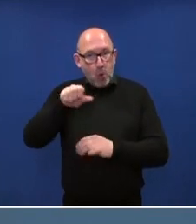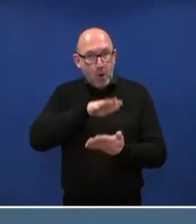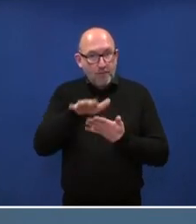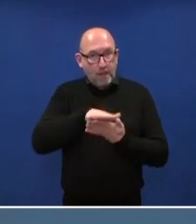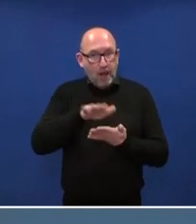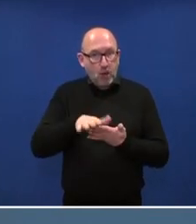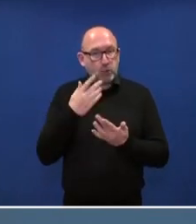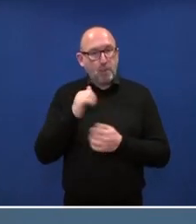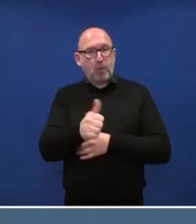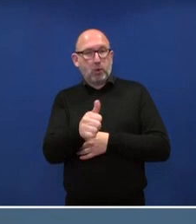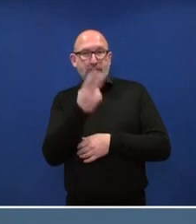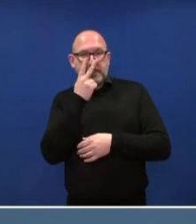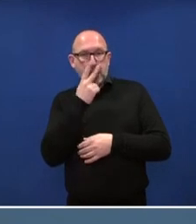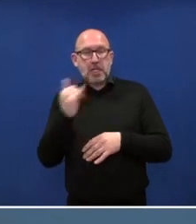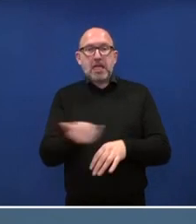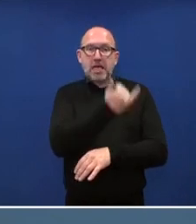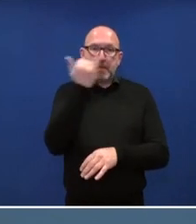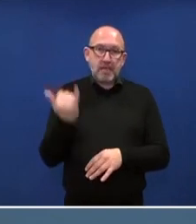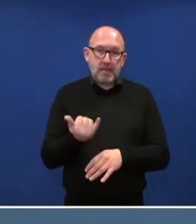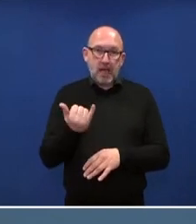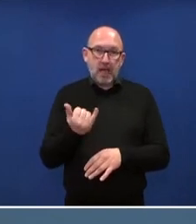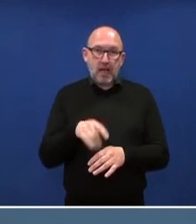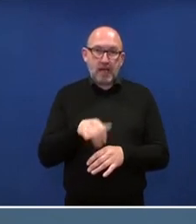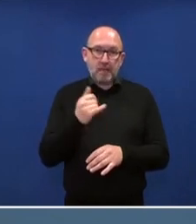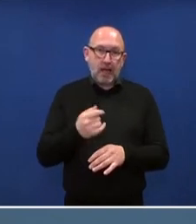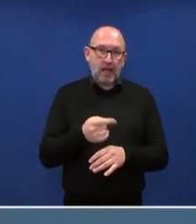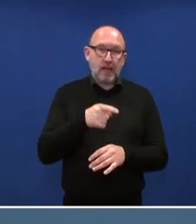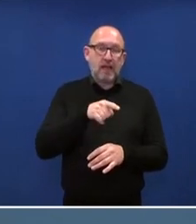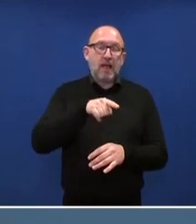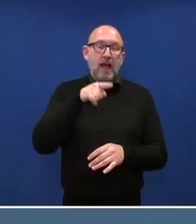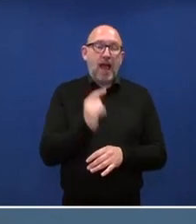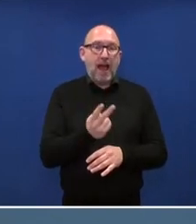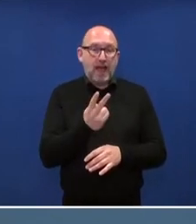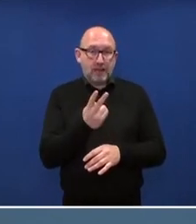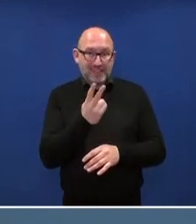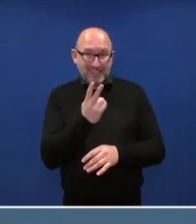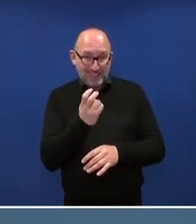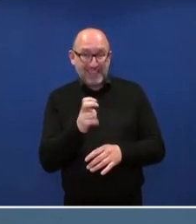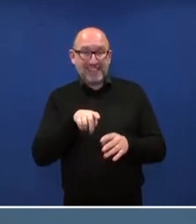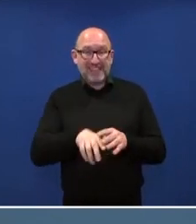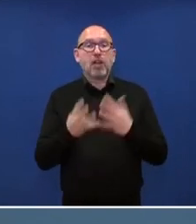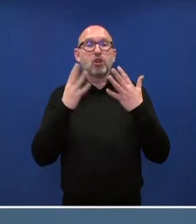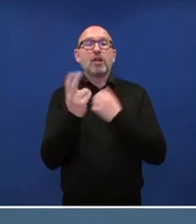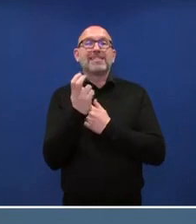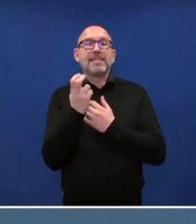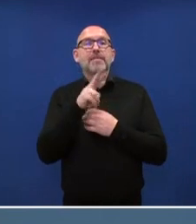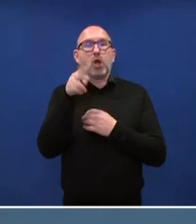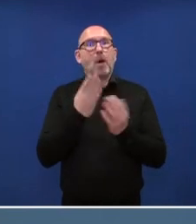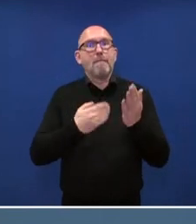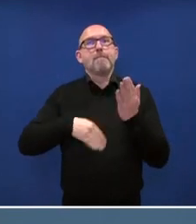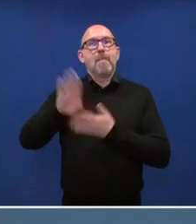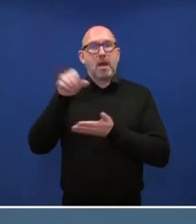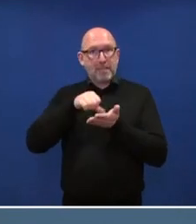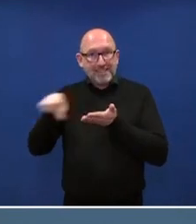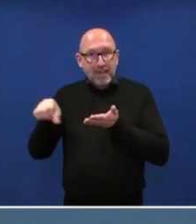Prognose, im Jahr 2021 79 Euro mehr zahlen, also knapp 7